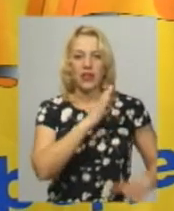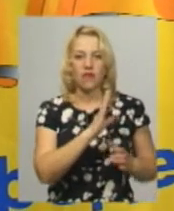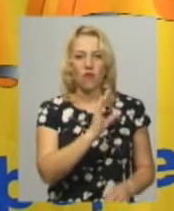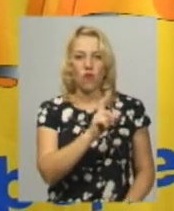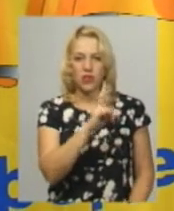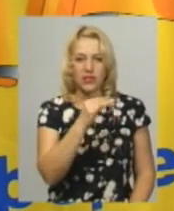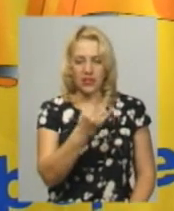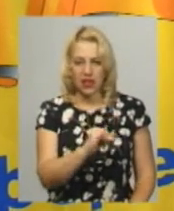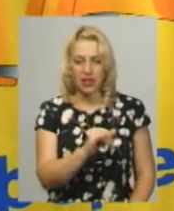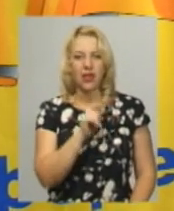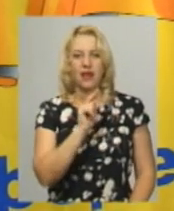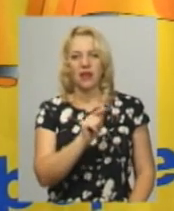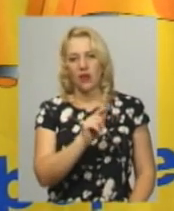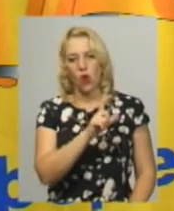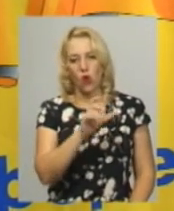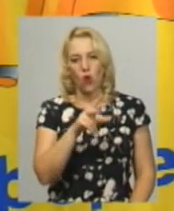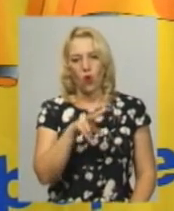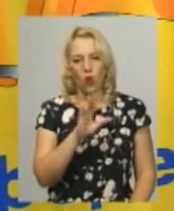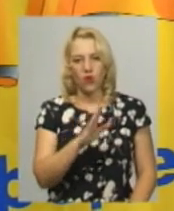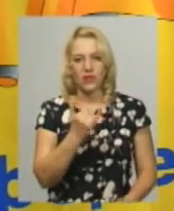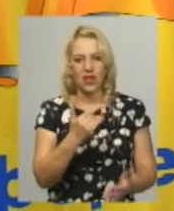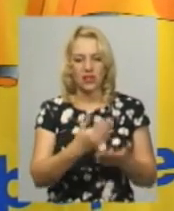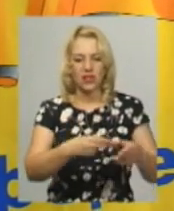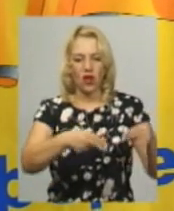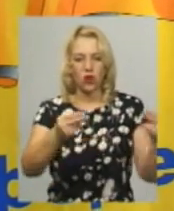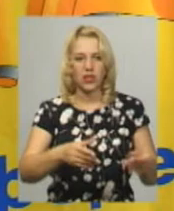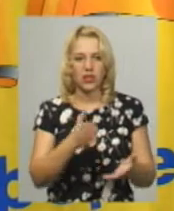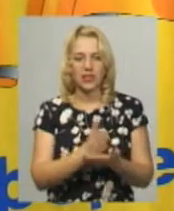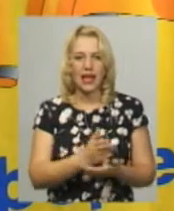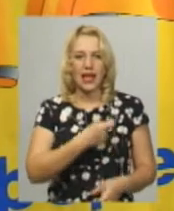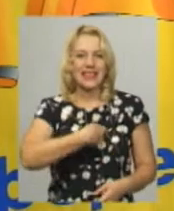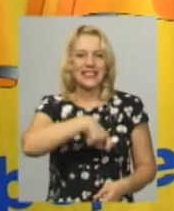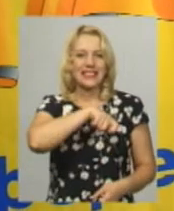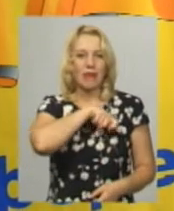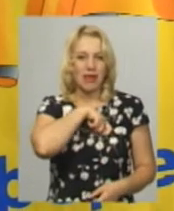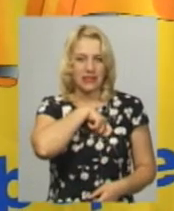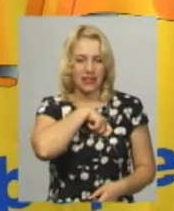Олексій Хохльов зараз на контракті знаходиться в іспанському Олавесі,